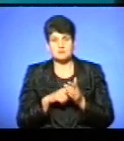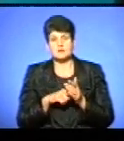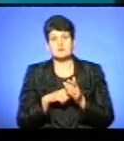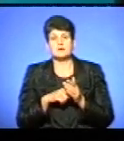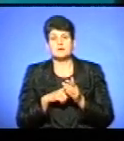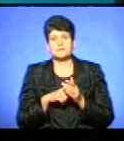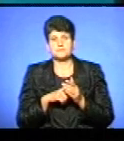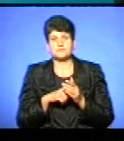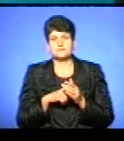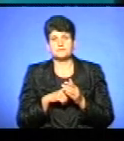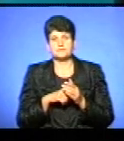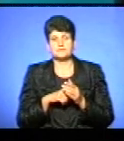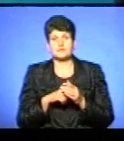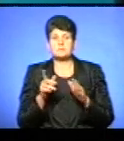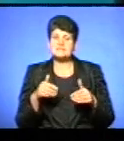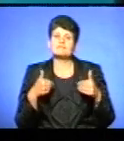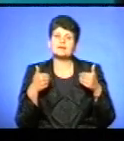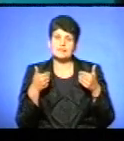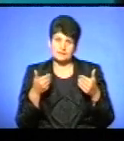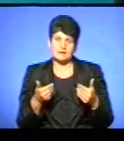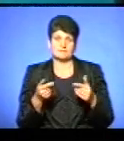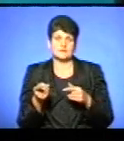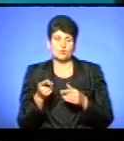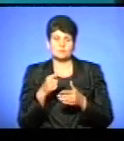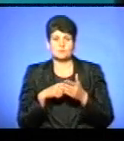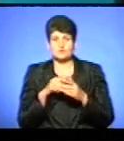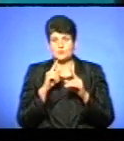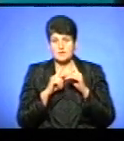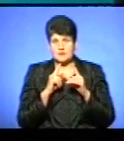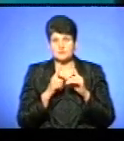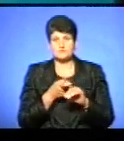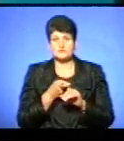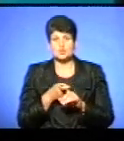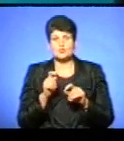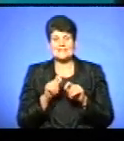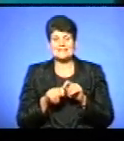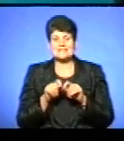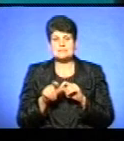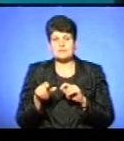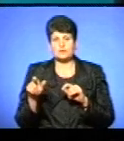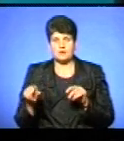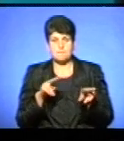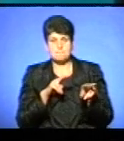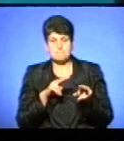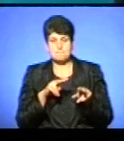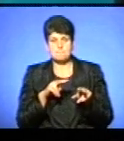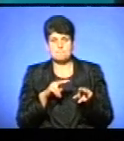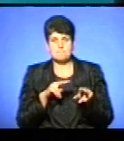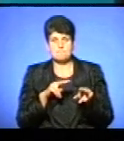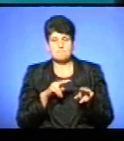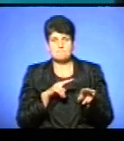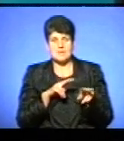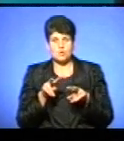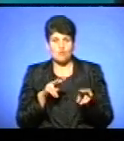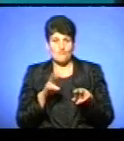пізніше, тому що ми зверталися до Тернопільської міської ради з приводу інспекторів з патрулювання. І зараз ведеться